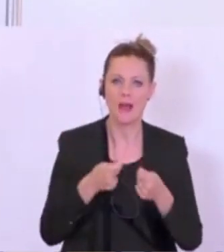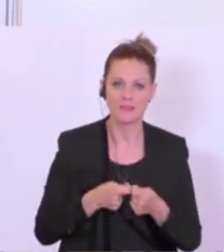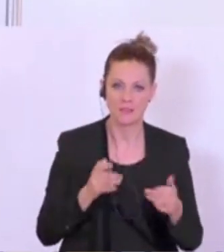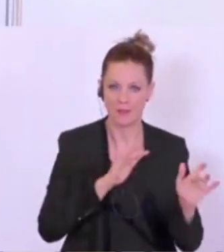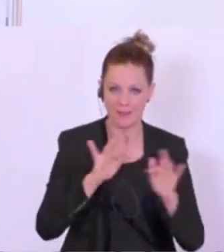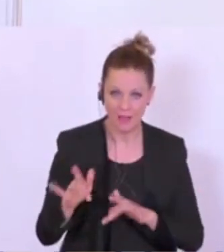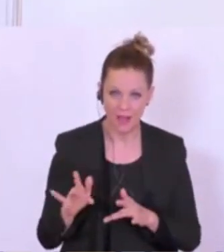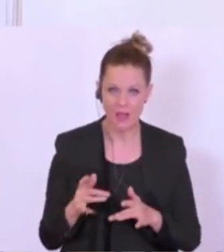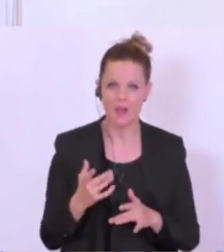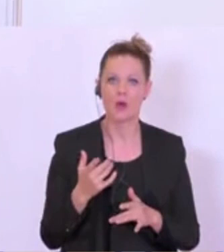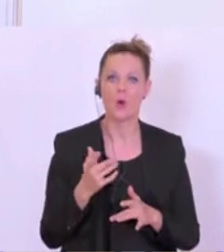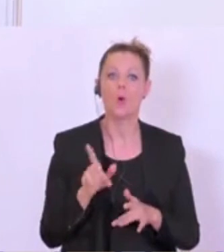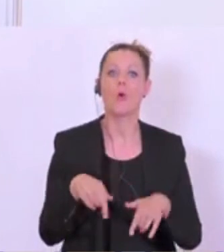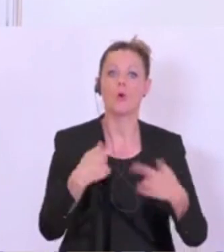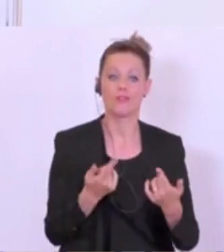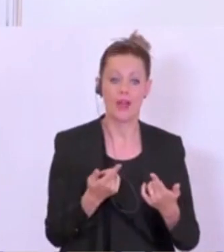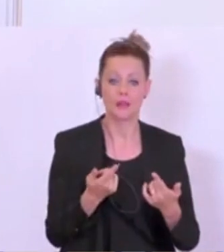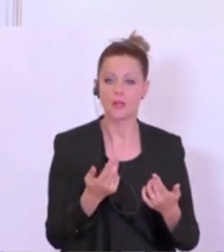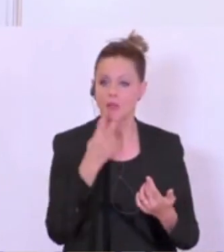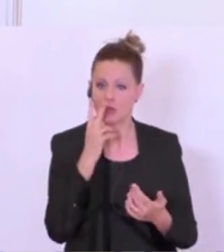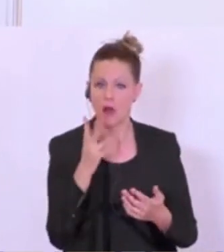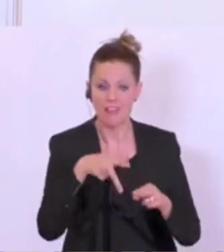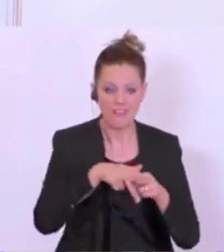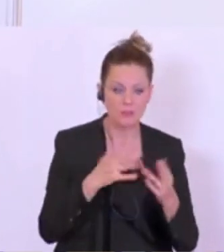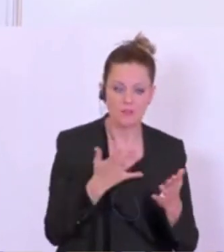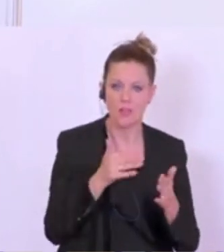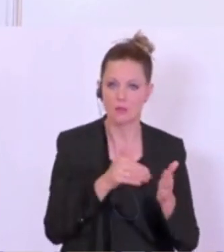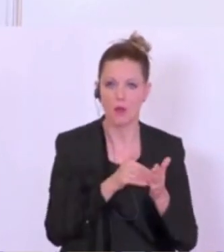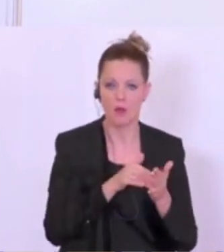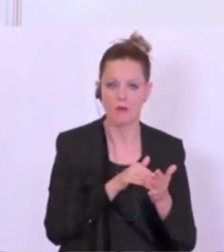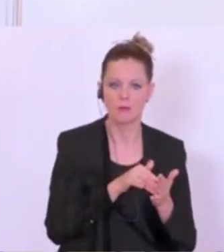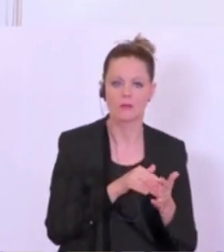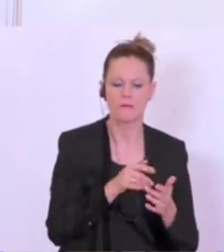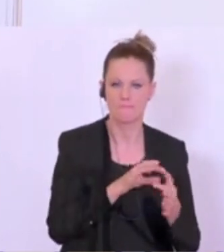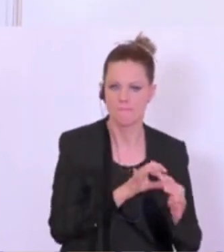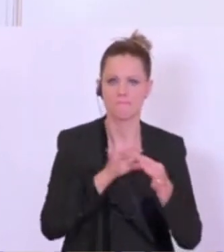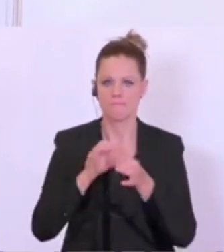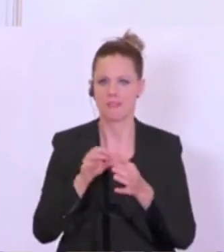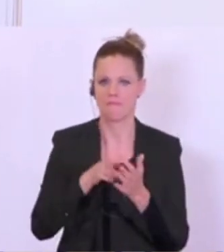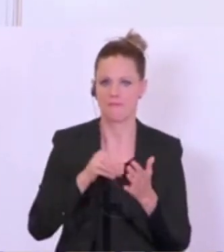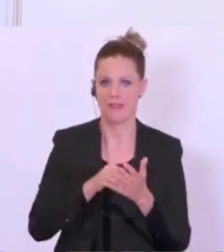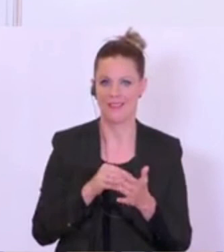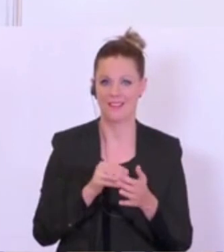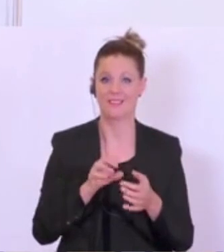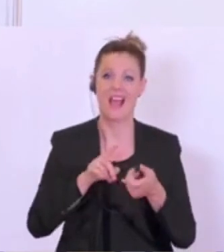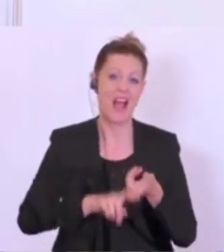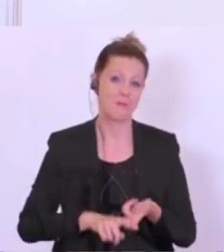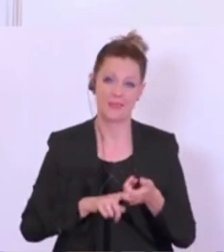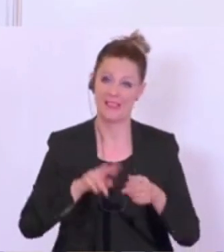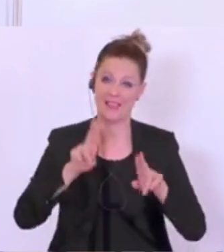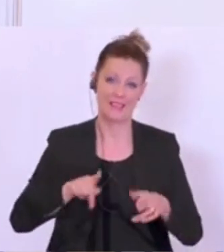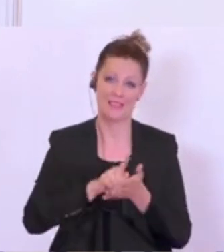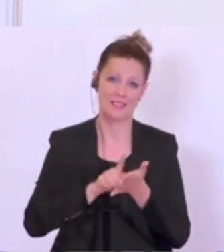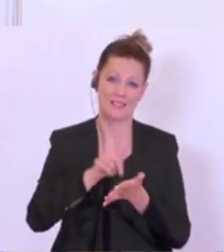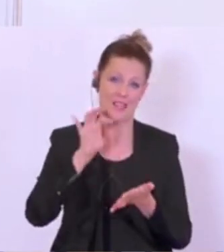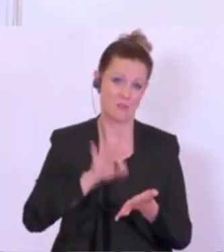die richtigen Laden zu ziehen, wenn das der richtige Zeitpunkt gekommen ist. Und wie gesagt, ich kann den auch noch nicht nennen.